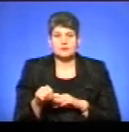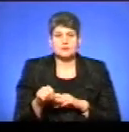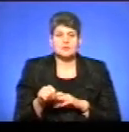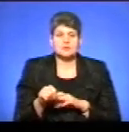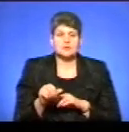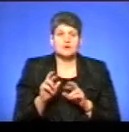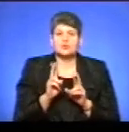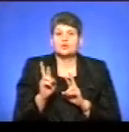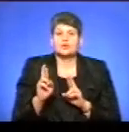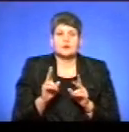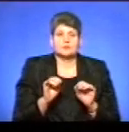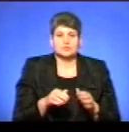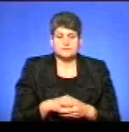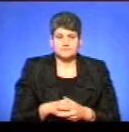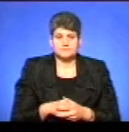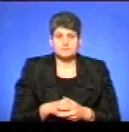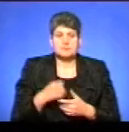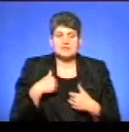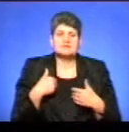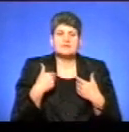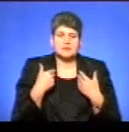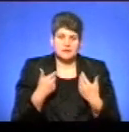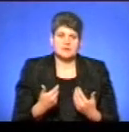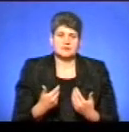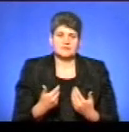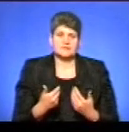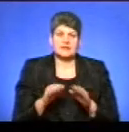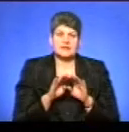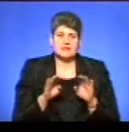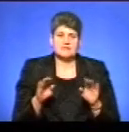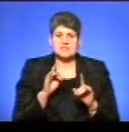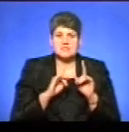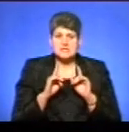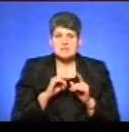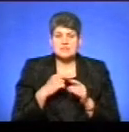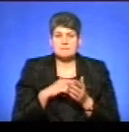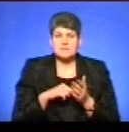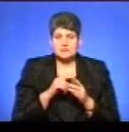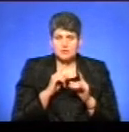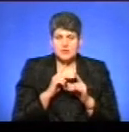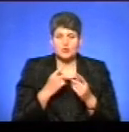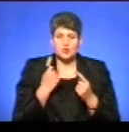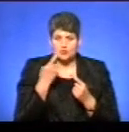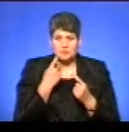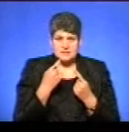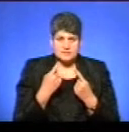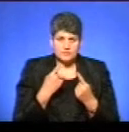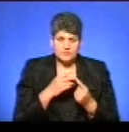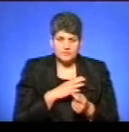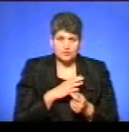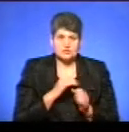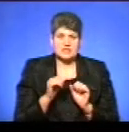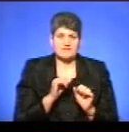границю, як то де. Ми зверталися і на рівні сесії міської ради, і особисте спілкування з